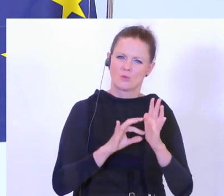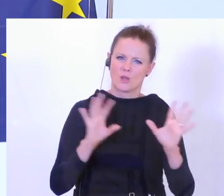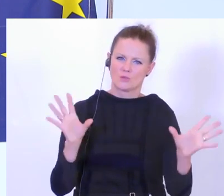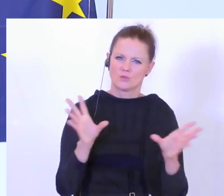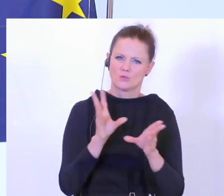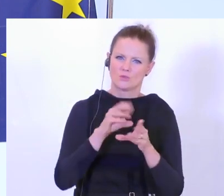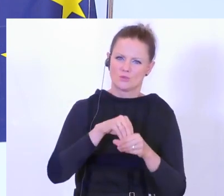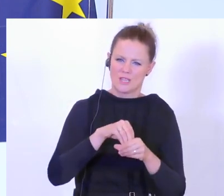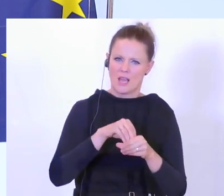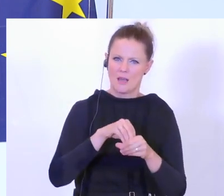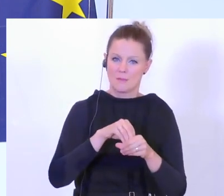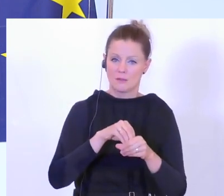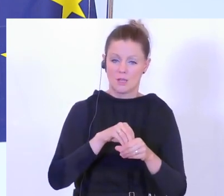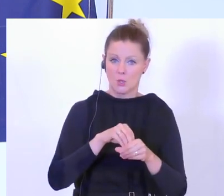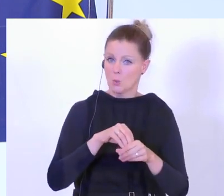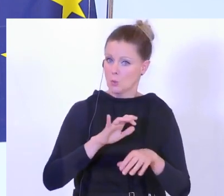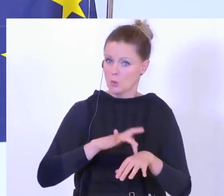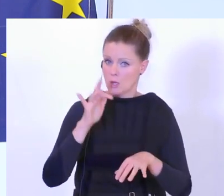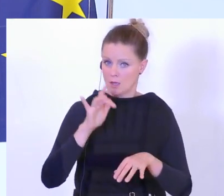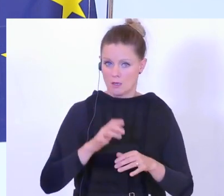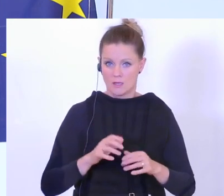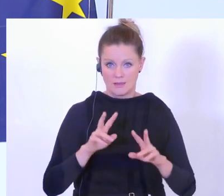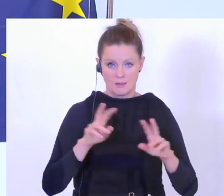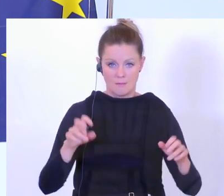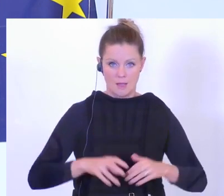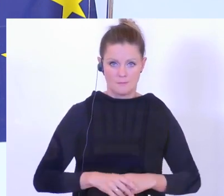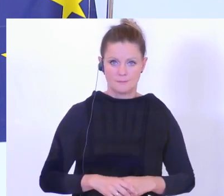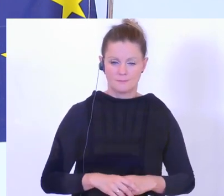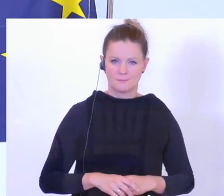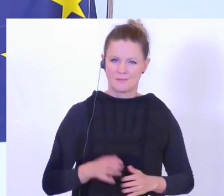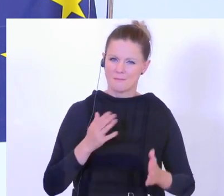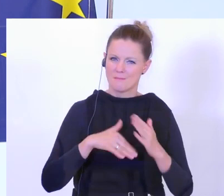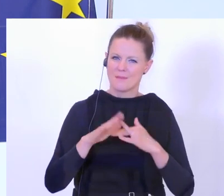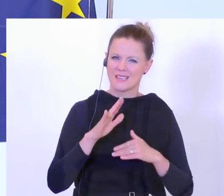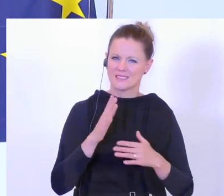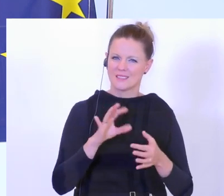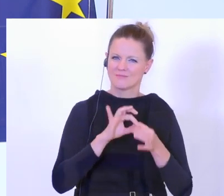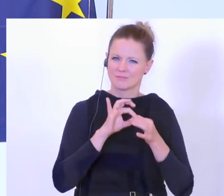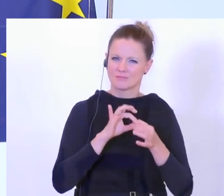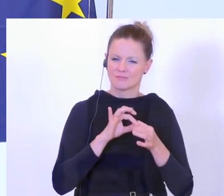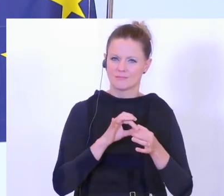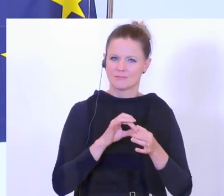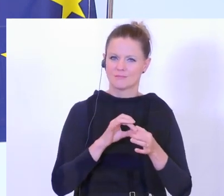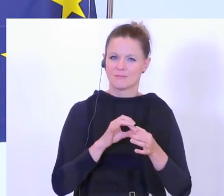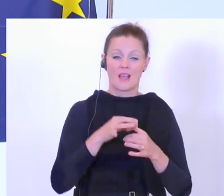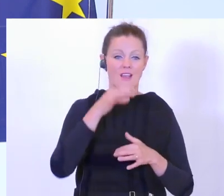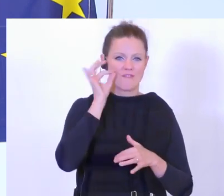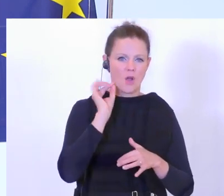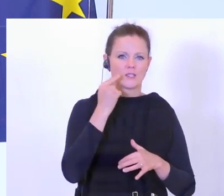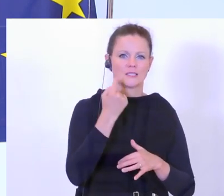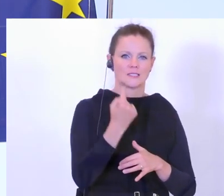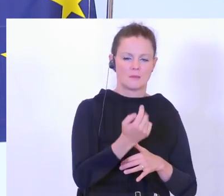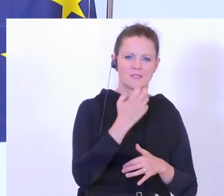enorm brisant machen. Meistens beginnt es mit dem Trennungswunsch der Frau.